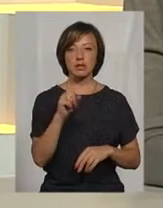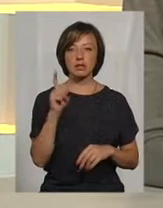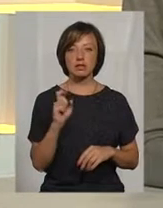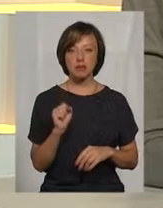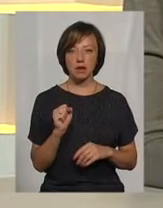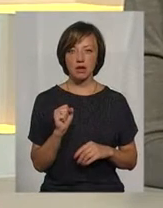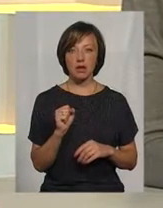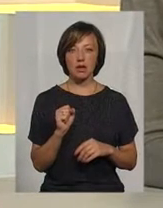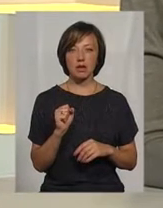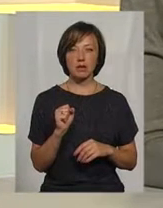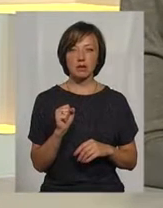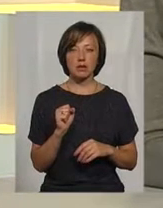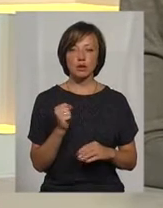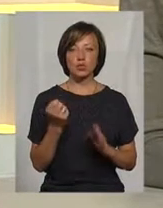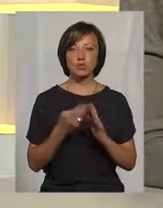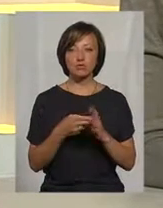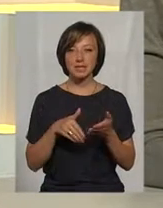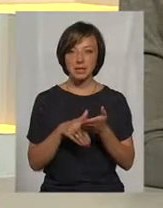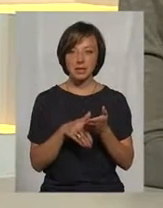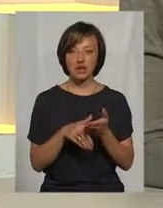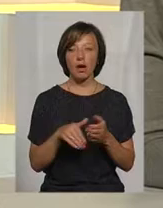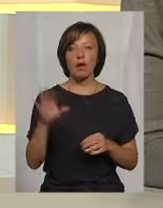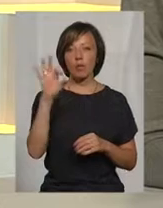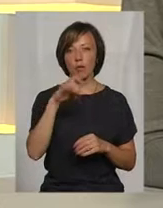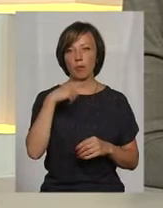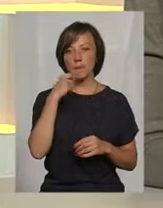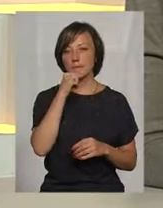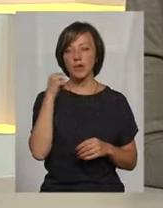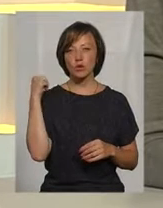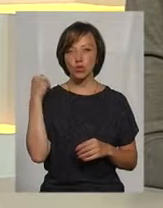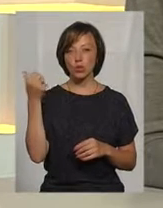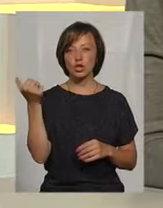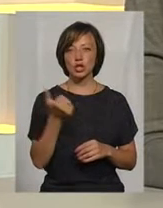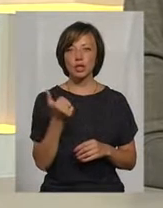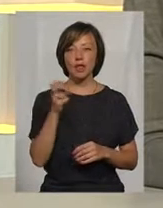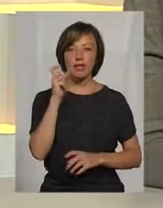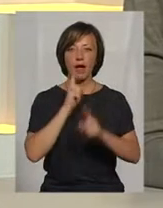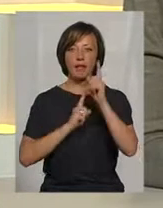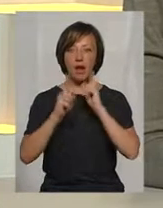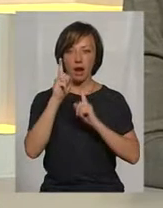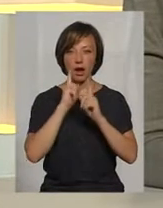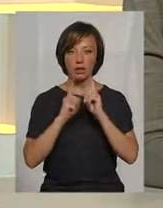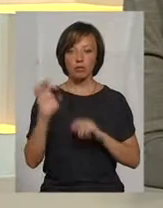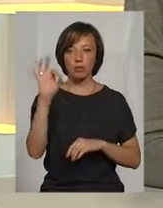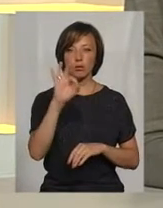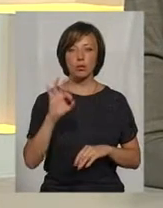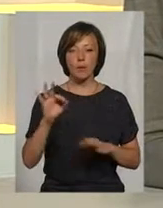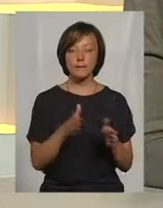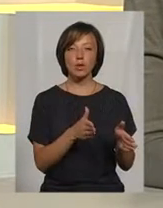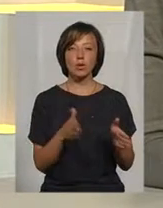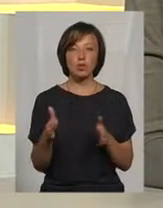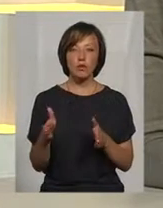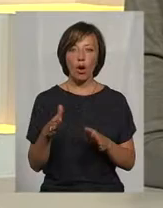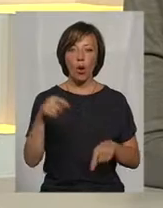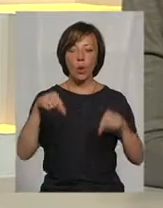субсидії. Ішлося і минулого тижня на селекторній нараді щодо підготовки